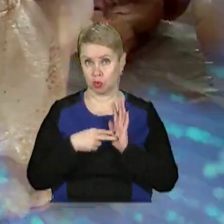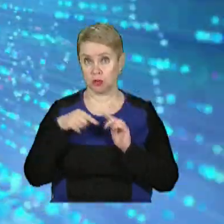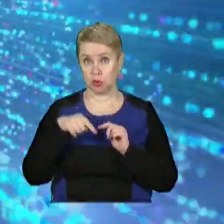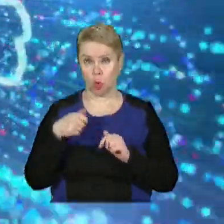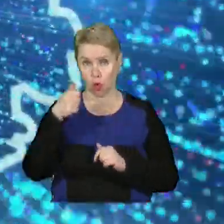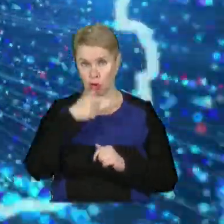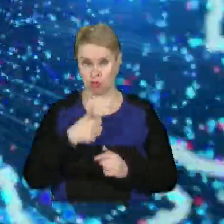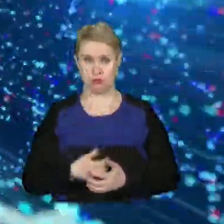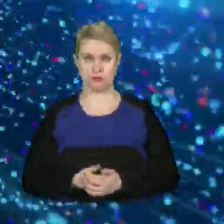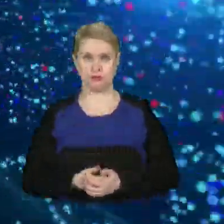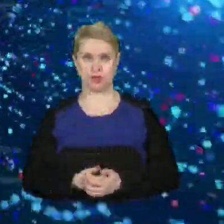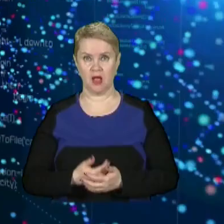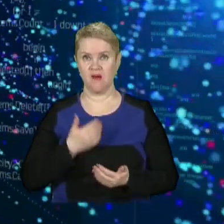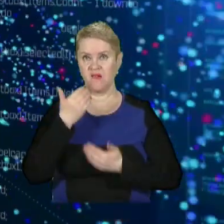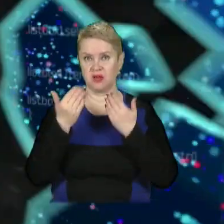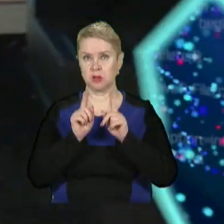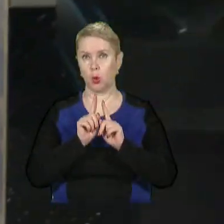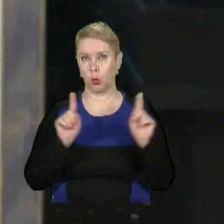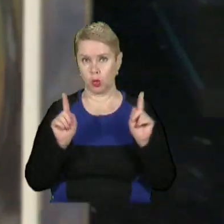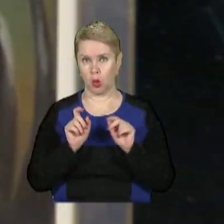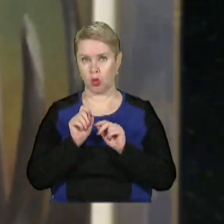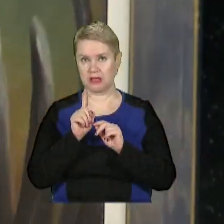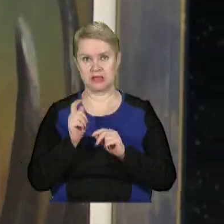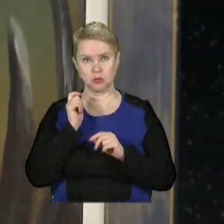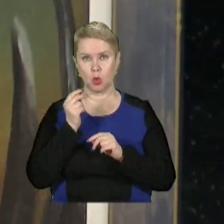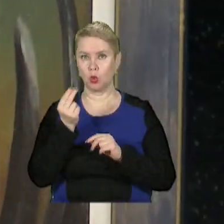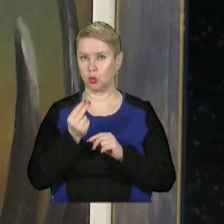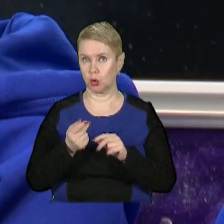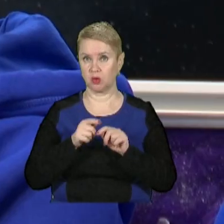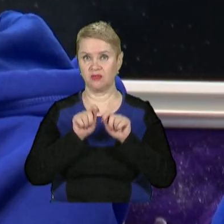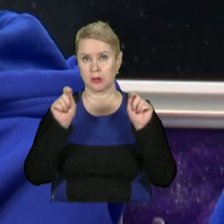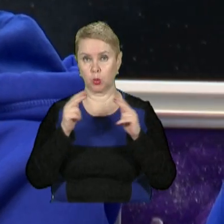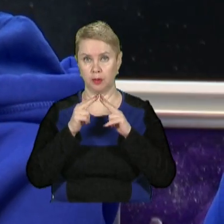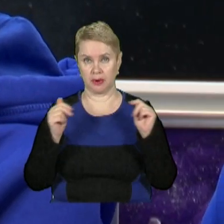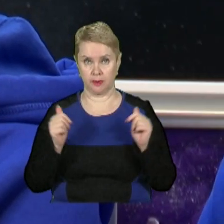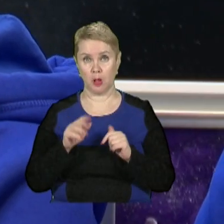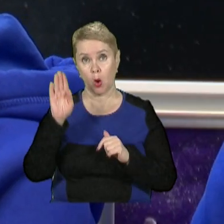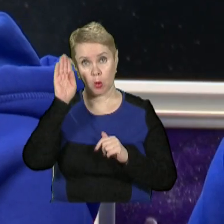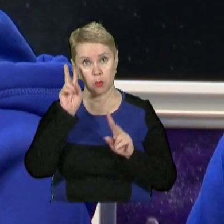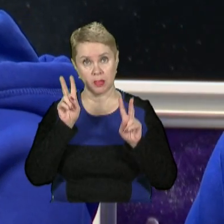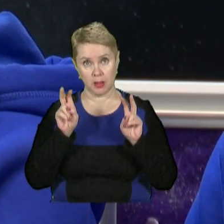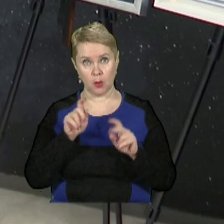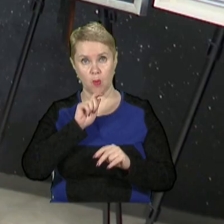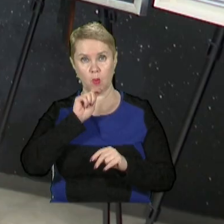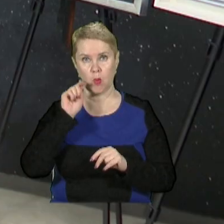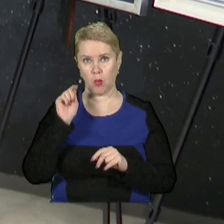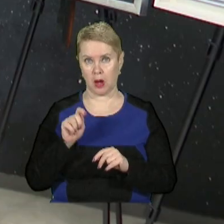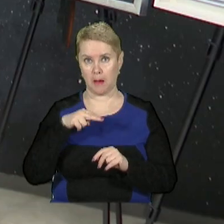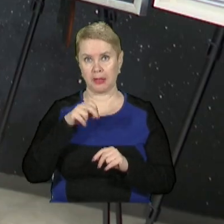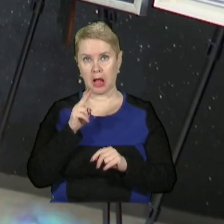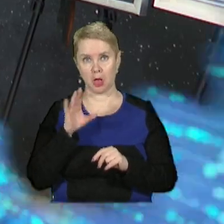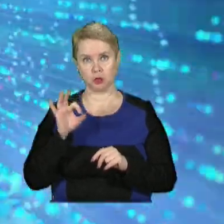цьогоріч? Виставка унікального 11-річного художника відкрилась у Дніпрі. Хлопчика називають українським